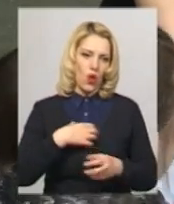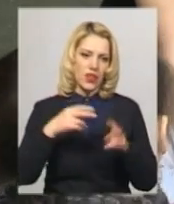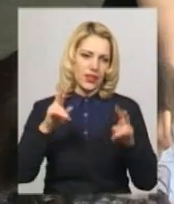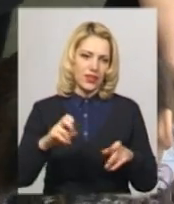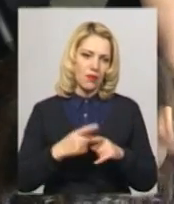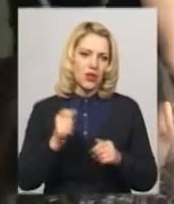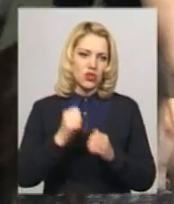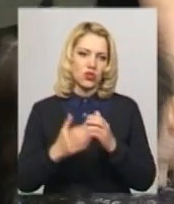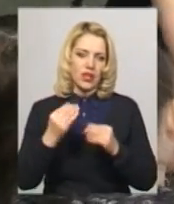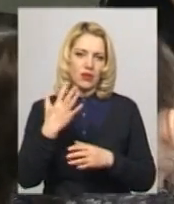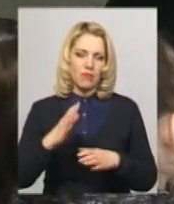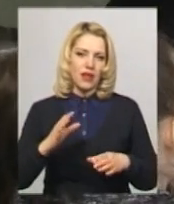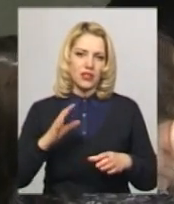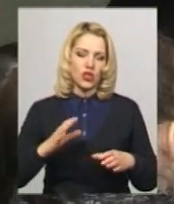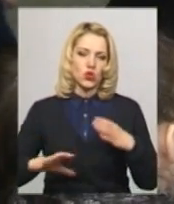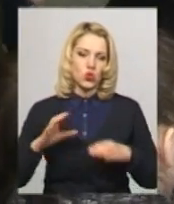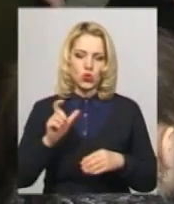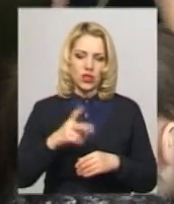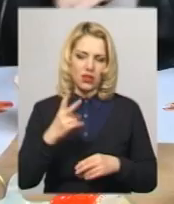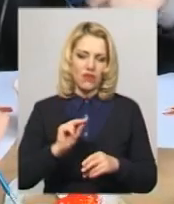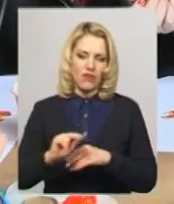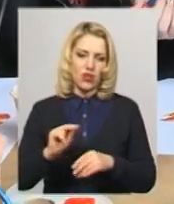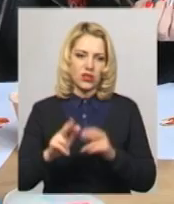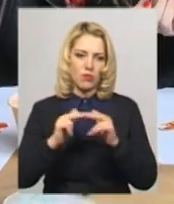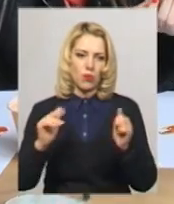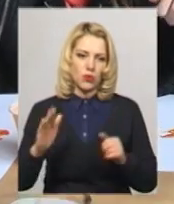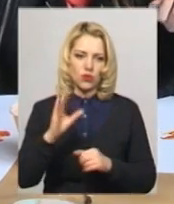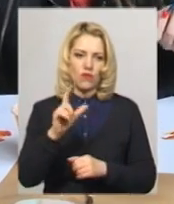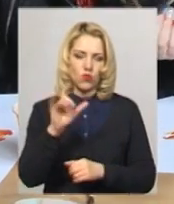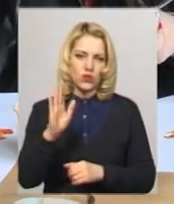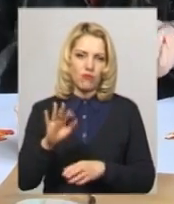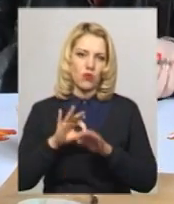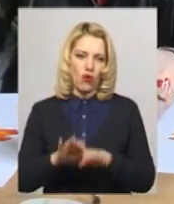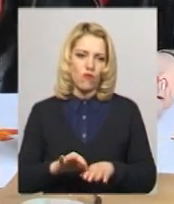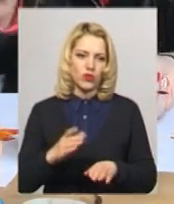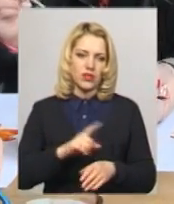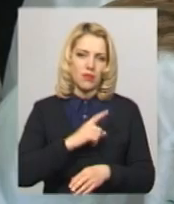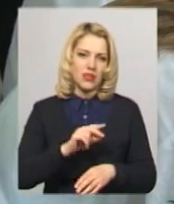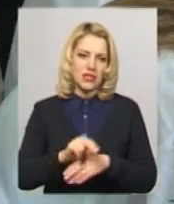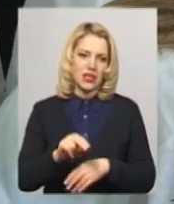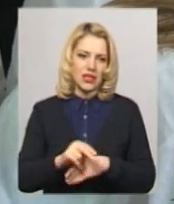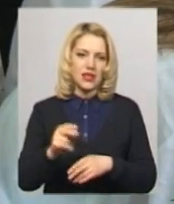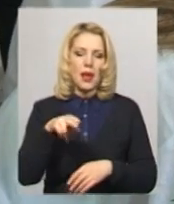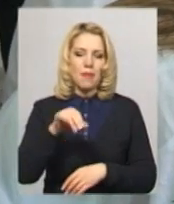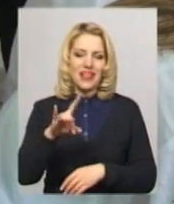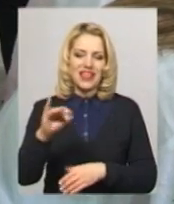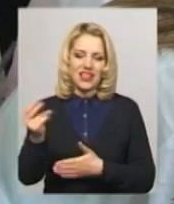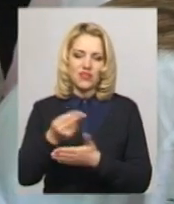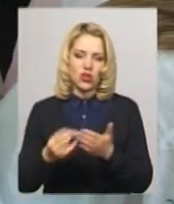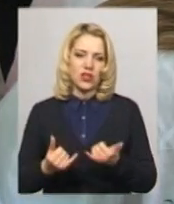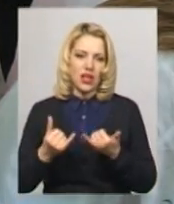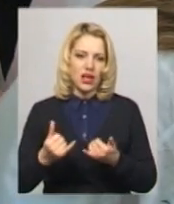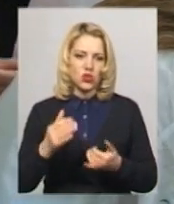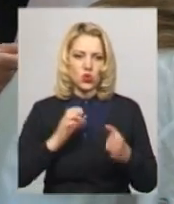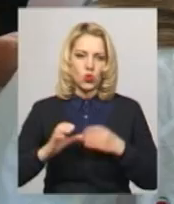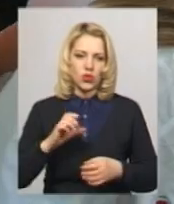Щоденно п'ять студентів та два викладачі двох Дніпропетровських вузів у рамках виставки проводять майстер-клас з петриківського розпису для студентів Хмельницької